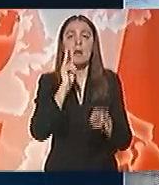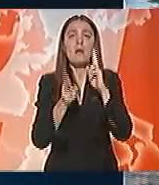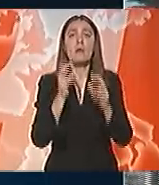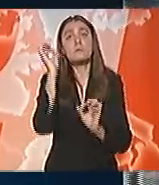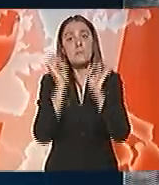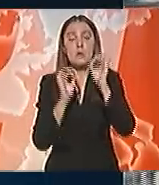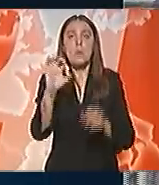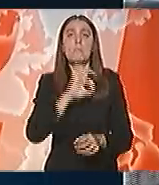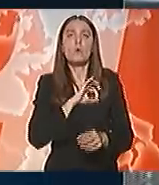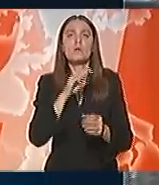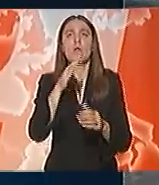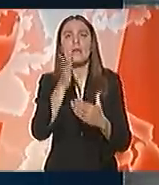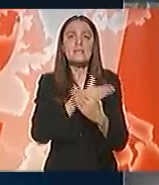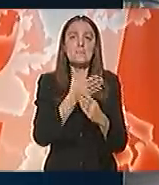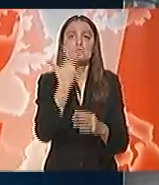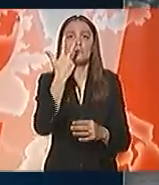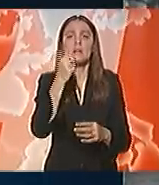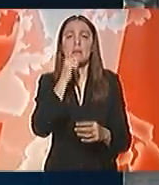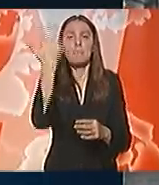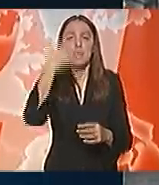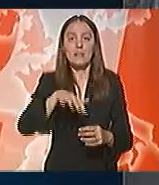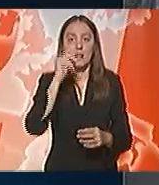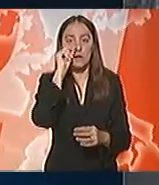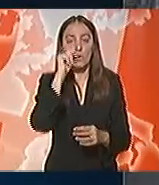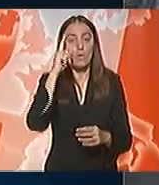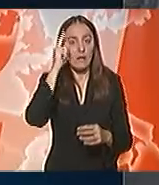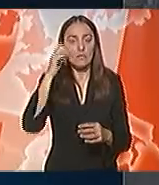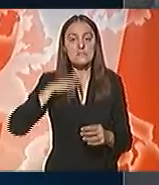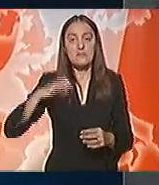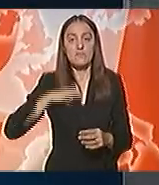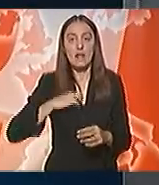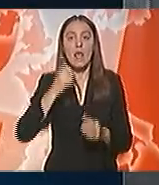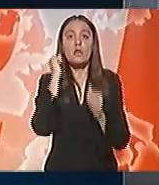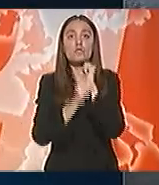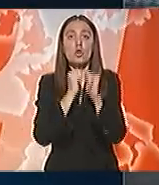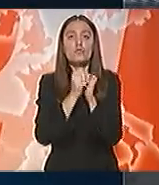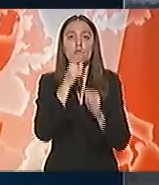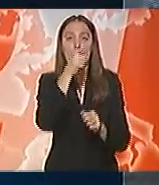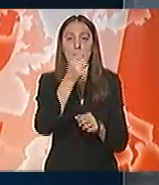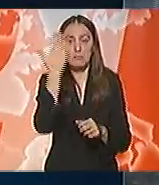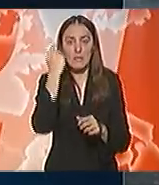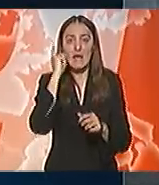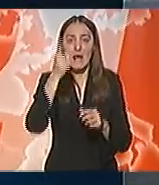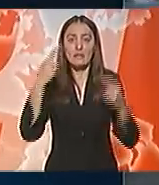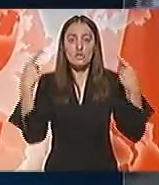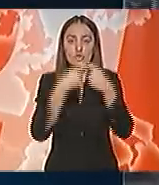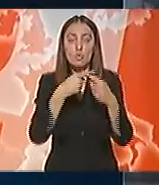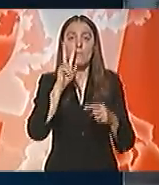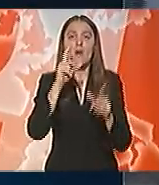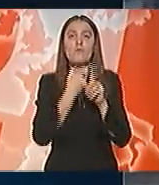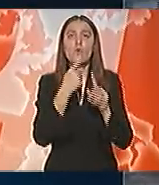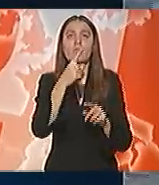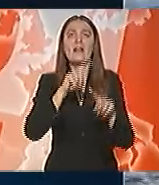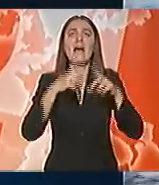se procenjuje, poginulo između 3 i 5 hiljada ljudi, uglavnom civila. Za zločine počinjene tokom ratnih sukoba u Vukovaru Haški